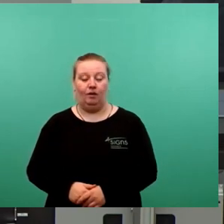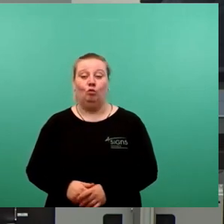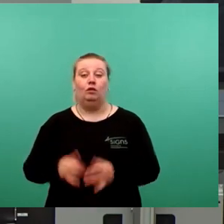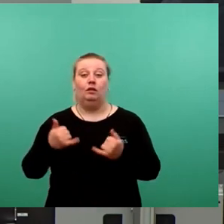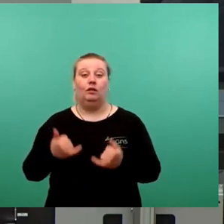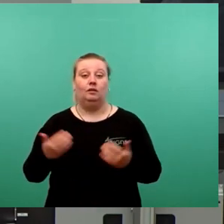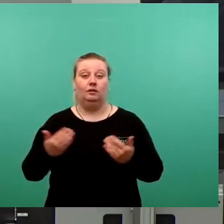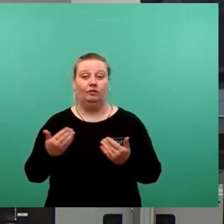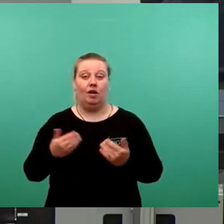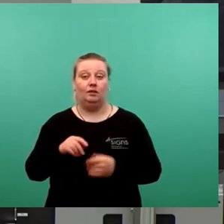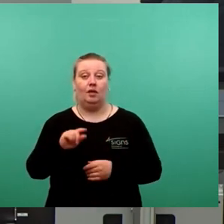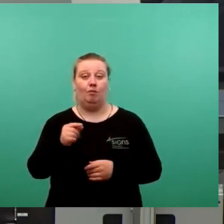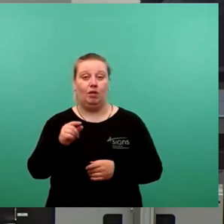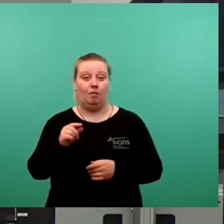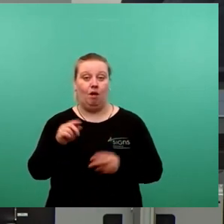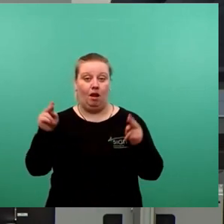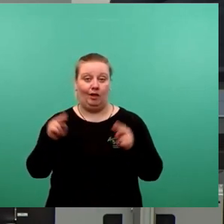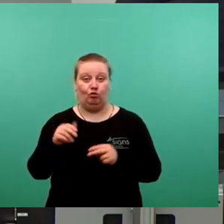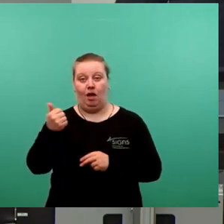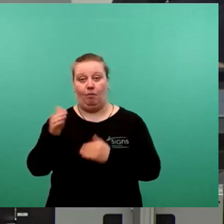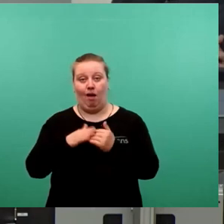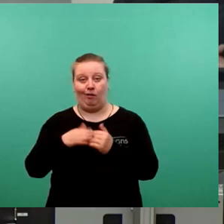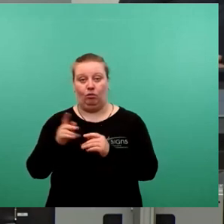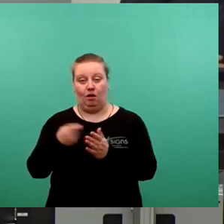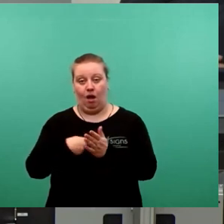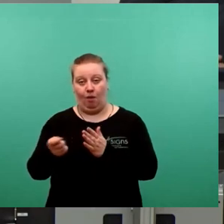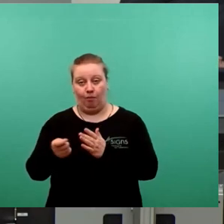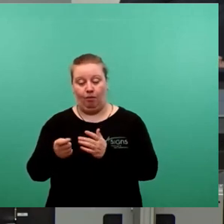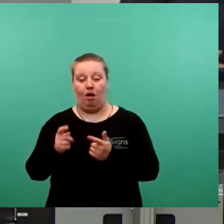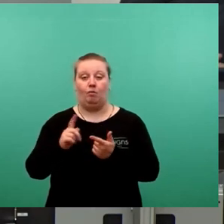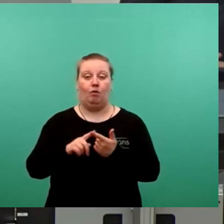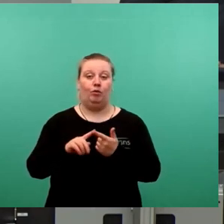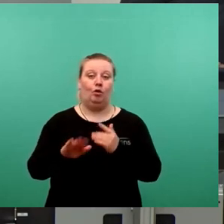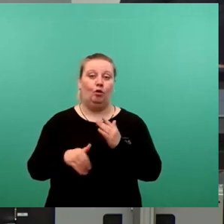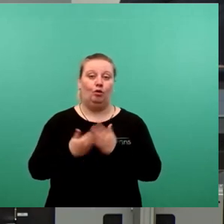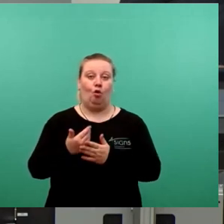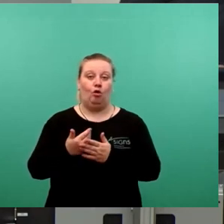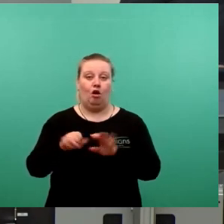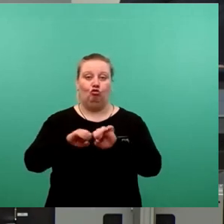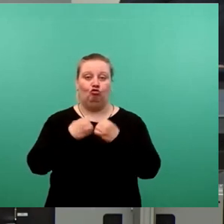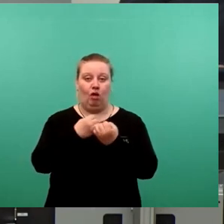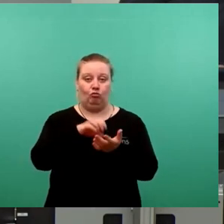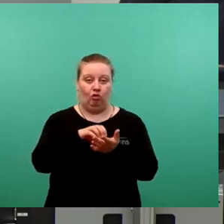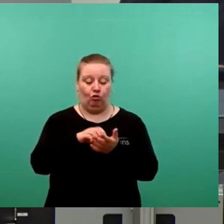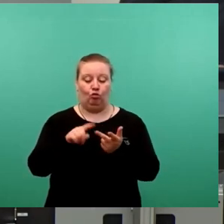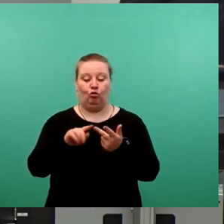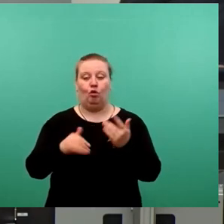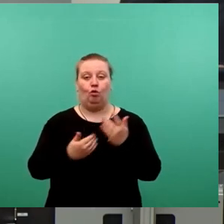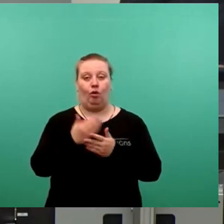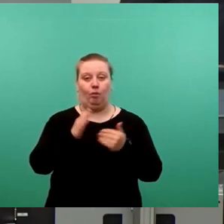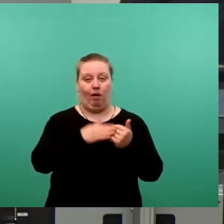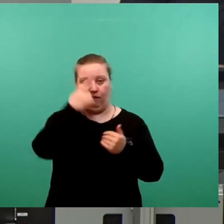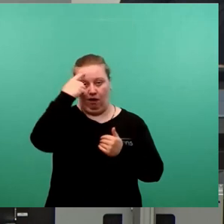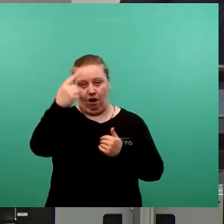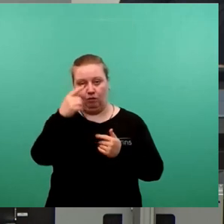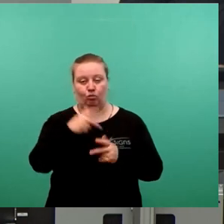Minimalreduktion um einen Beigeordneten, verbunden mit der Schaffung von neuen Stabsstellen und der Schaffung eines neuen Beirates, sodass die Einsparungen